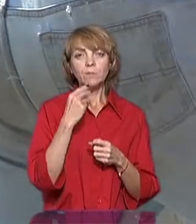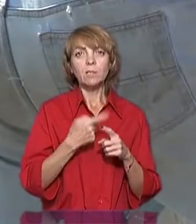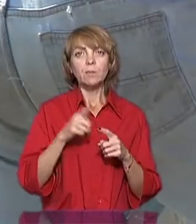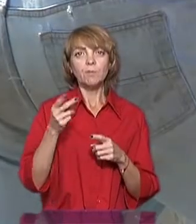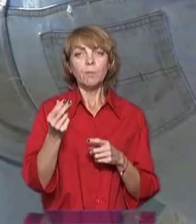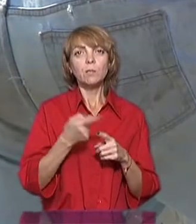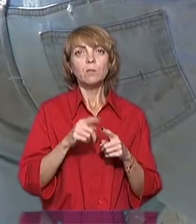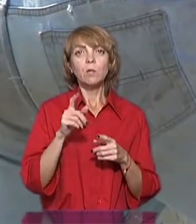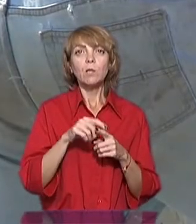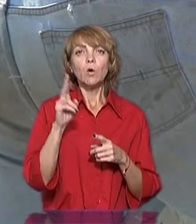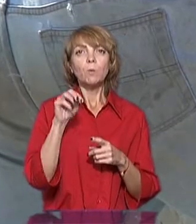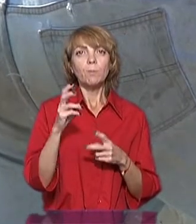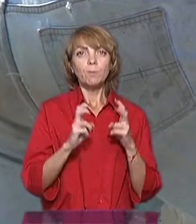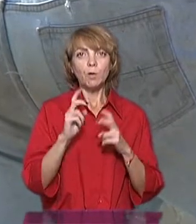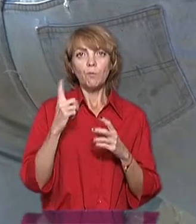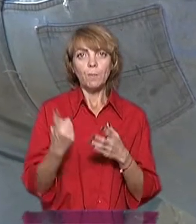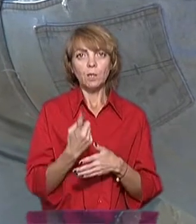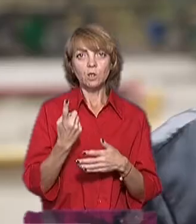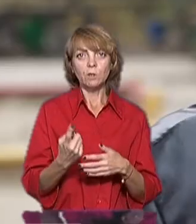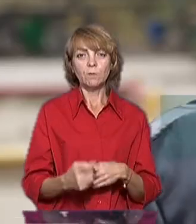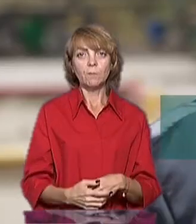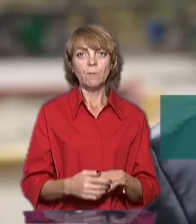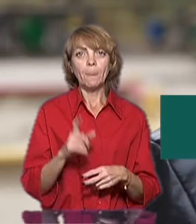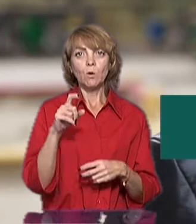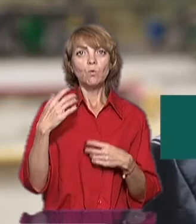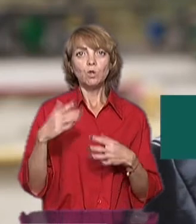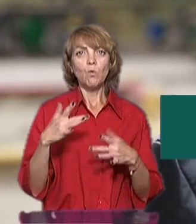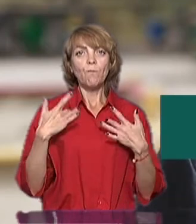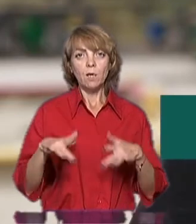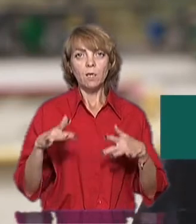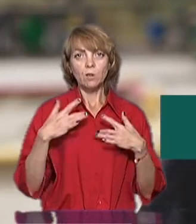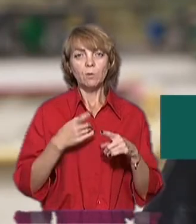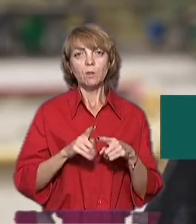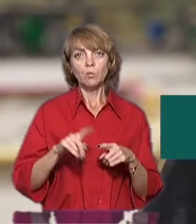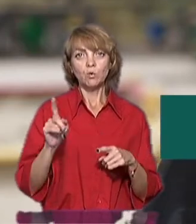її словами, на комунальному підприємстві – уперше. «Люди вже звільняються,